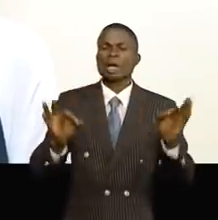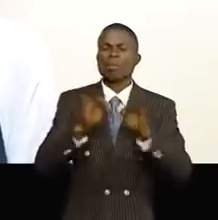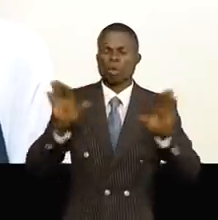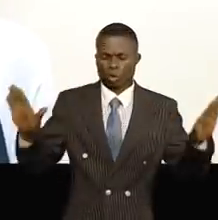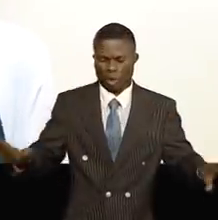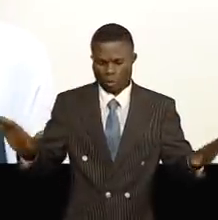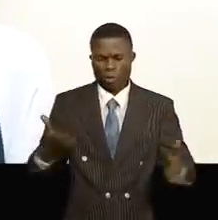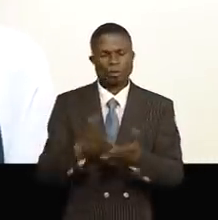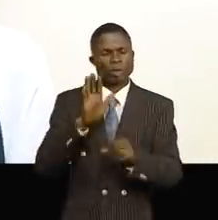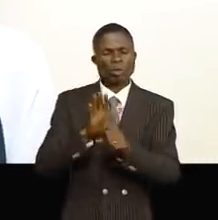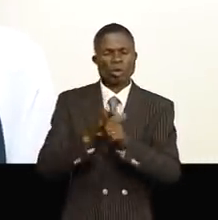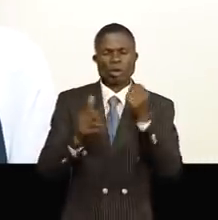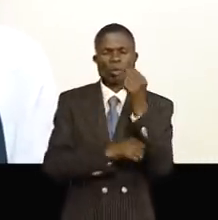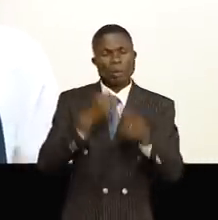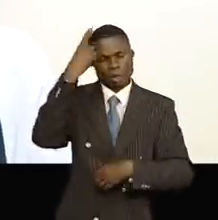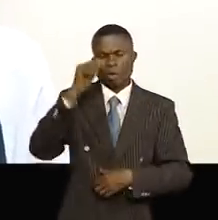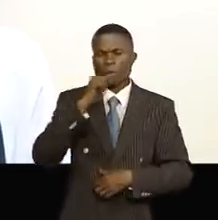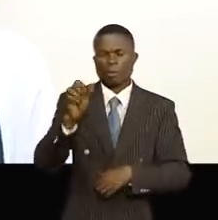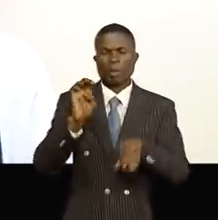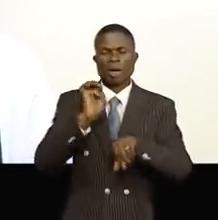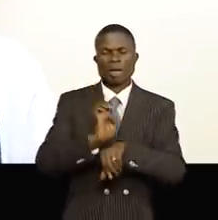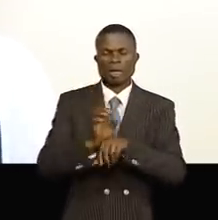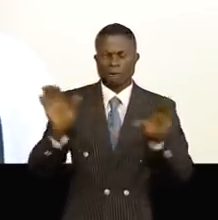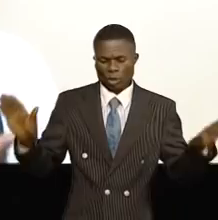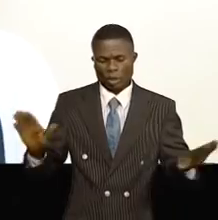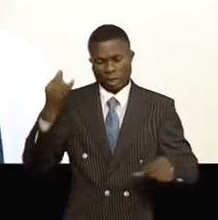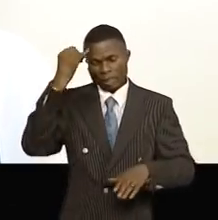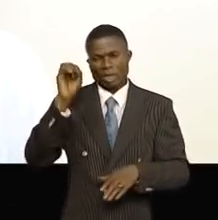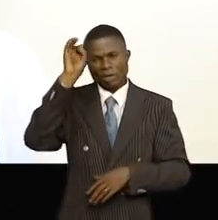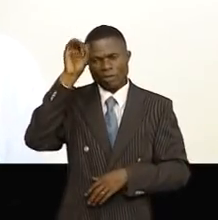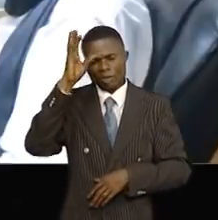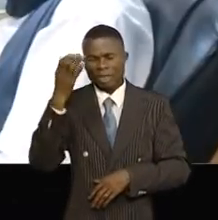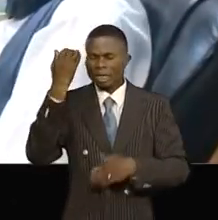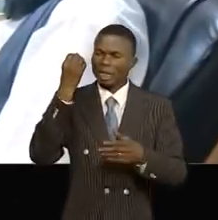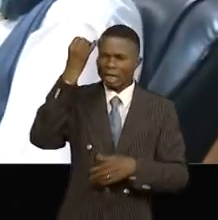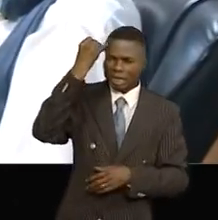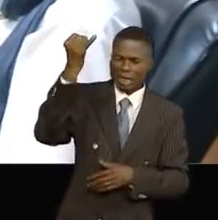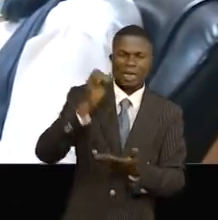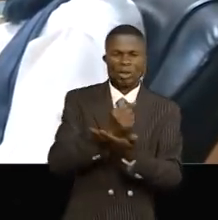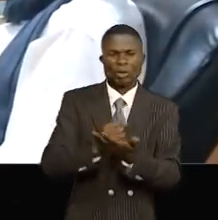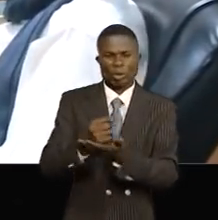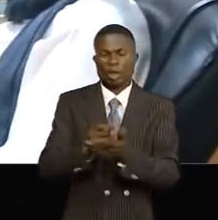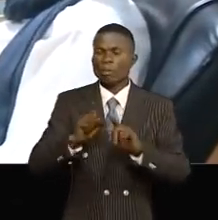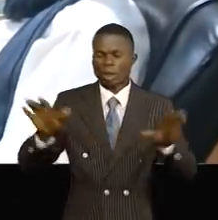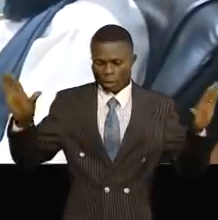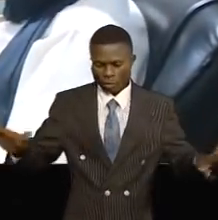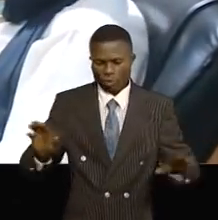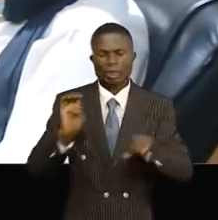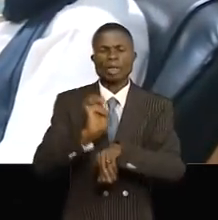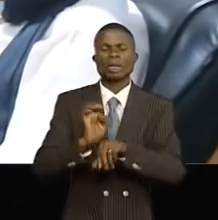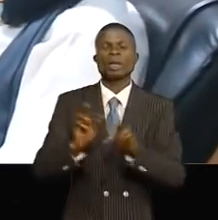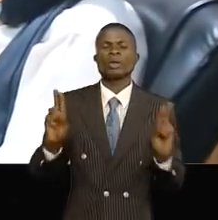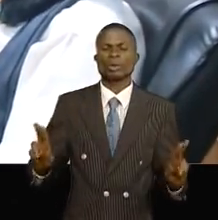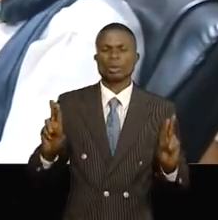Parce que beaucoup de gens ne comprennent pas l'islam, ils pensent que c'est les désordres, ils pensent que c'est n'importe quoi. Mais l'islam c'est une religion